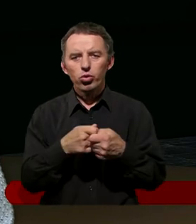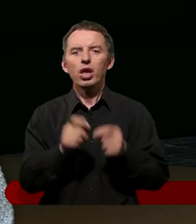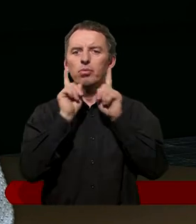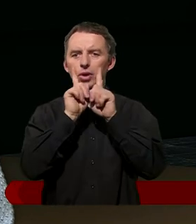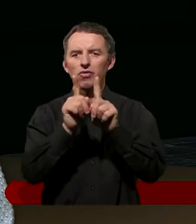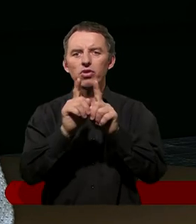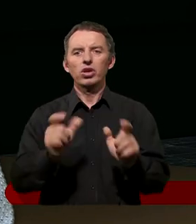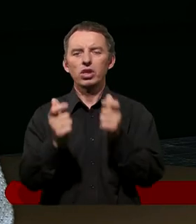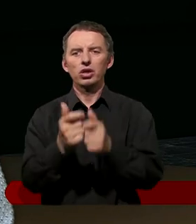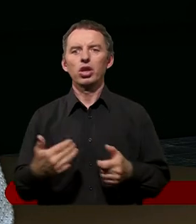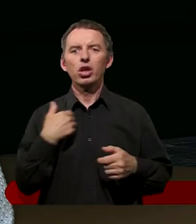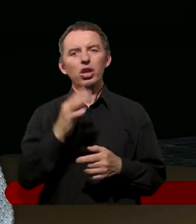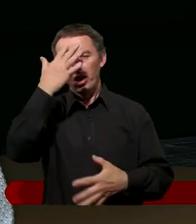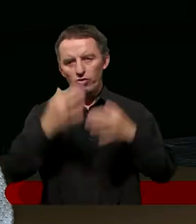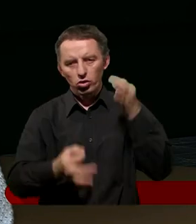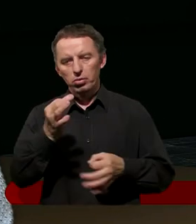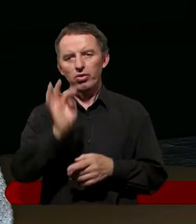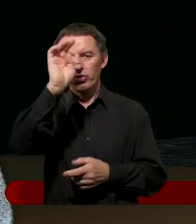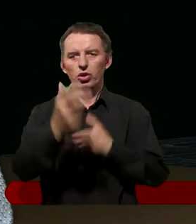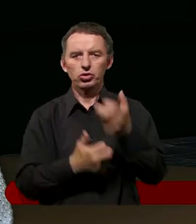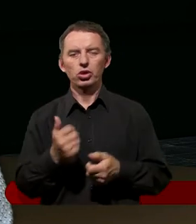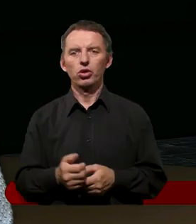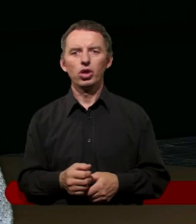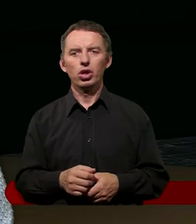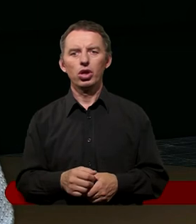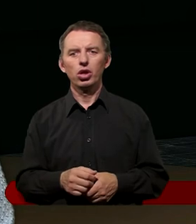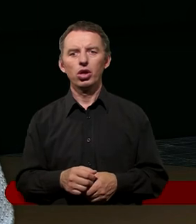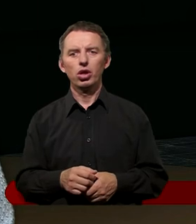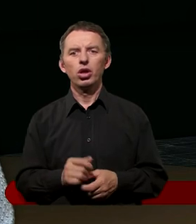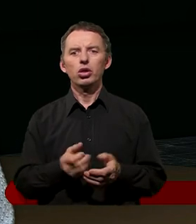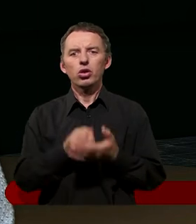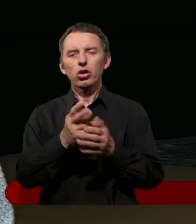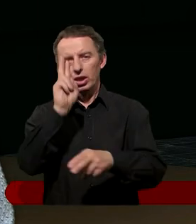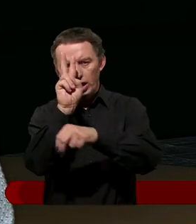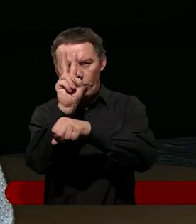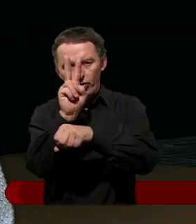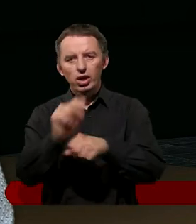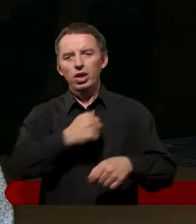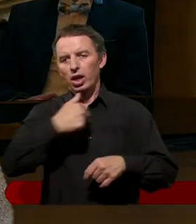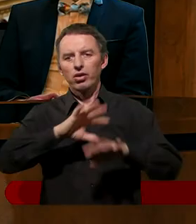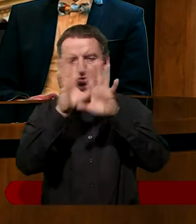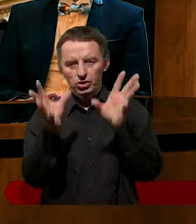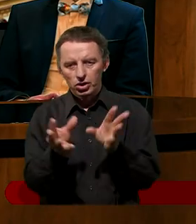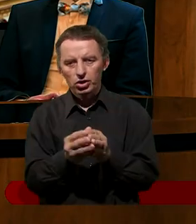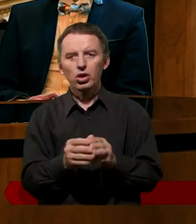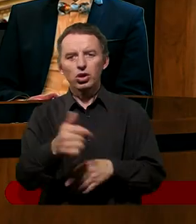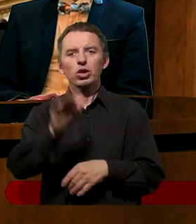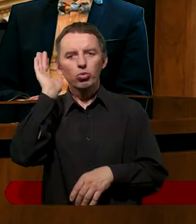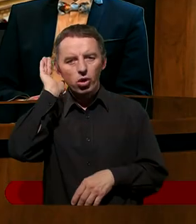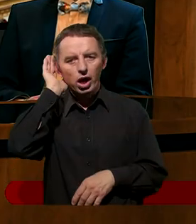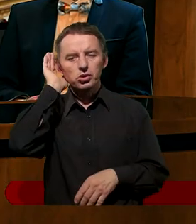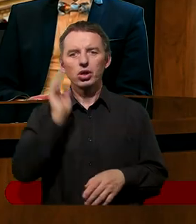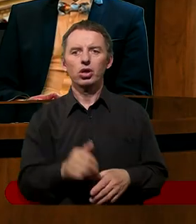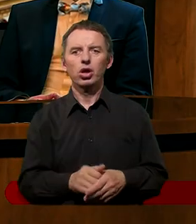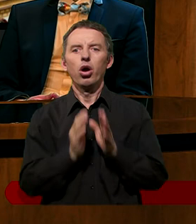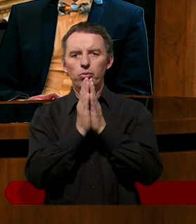prawdziwy odpoczynek i potrafili i chcieli z niego korzystać. Ugosław, Panie, nas wszystkich i słuchaczy.